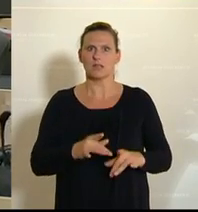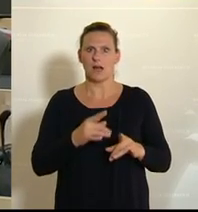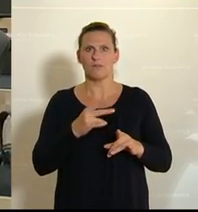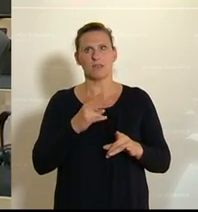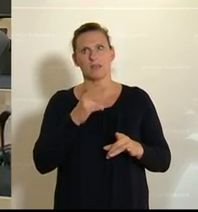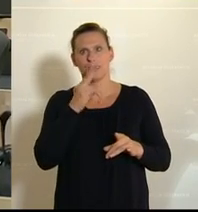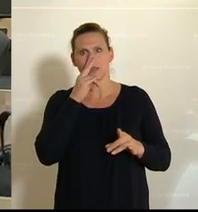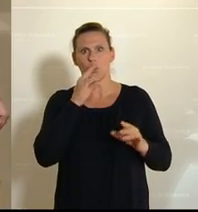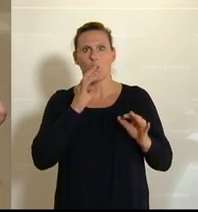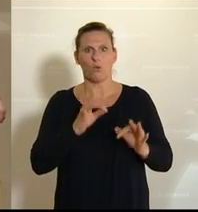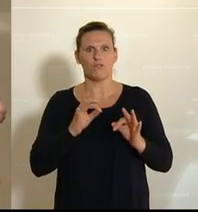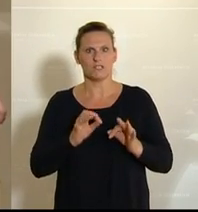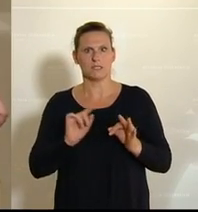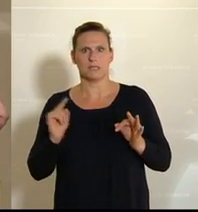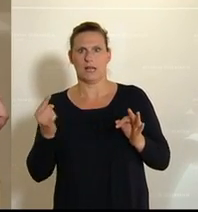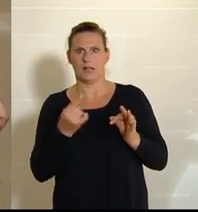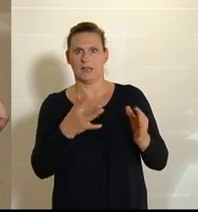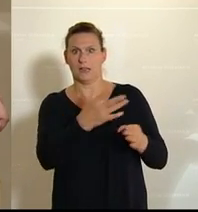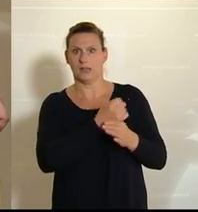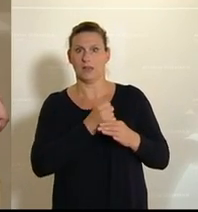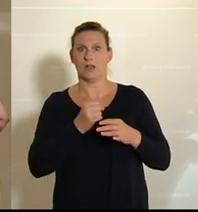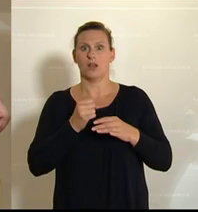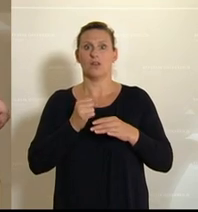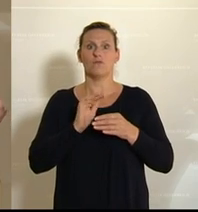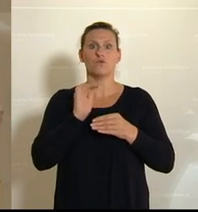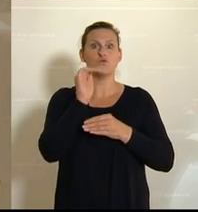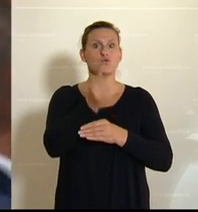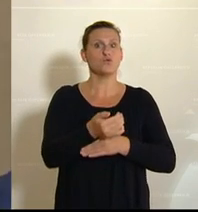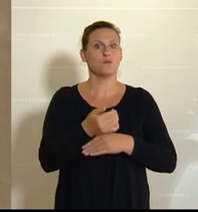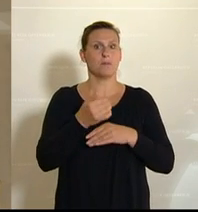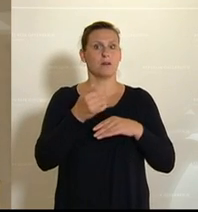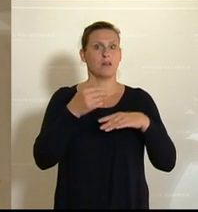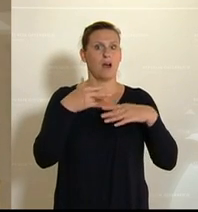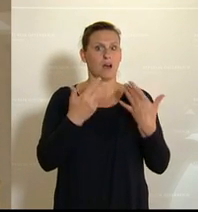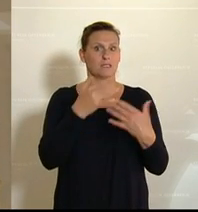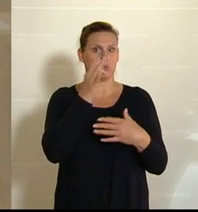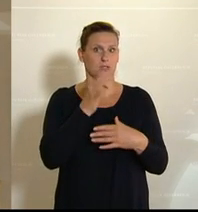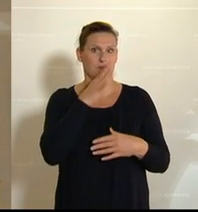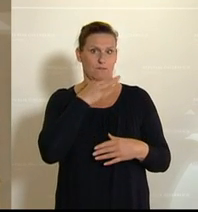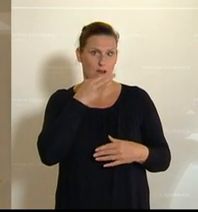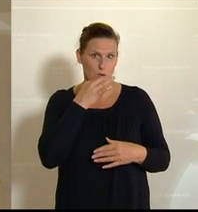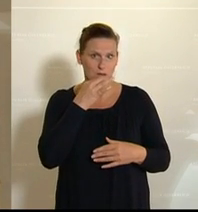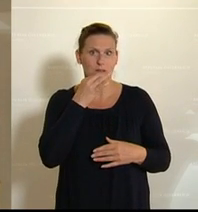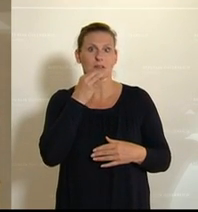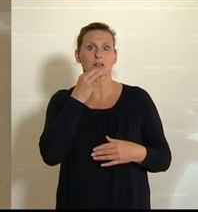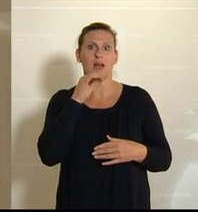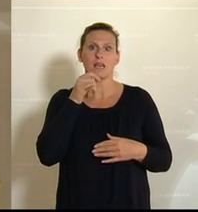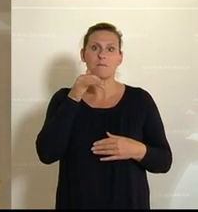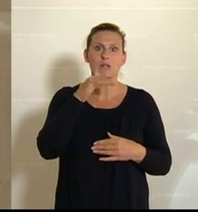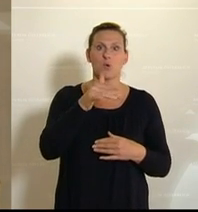und das zu 73 Prozent von Frauen. Wir haben in Österreich eine Million pflegende Eingehörige.